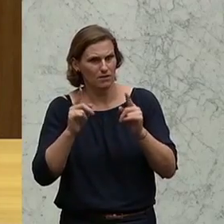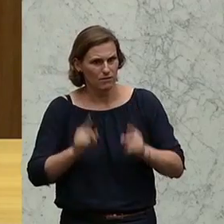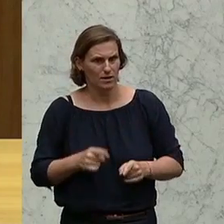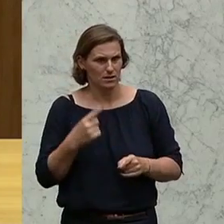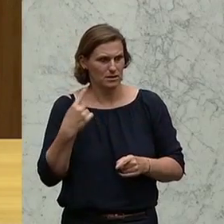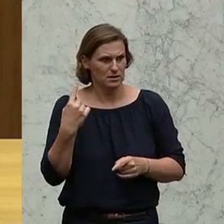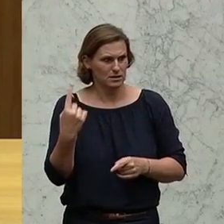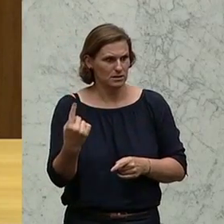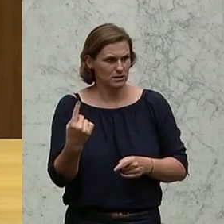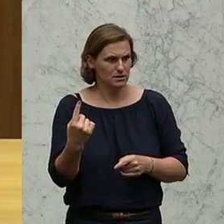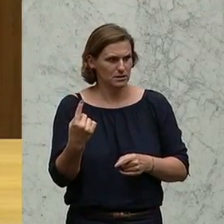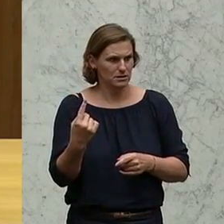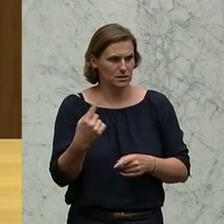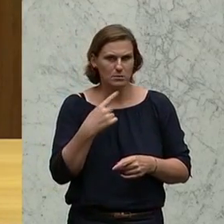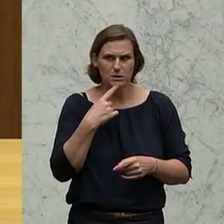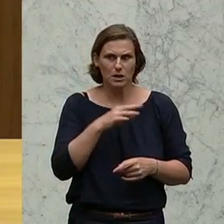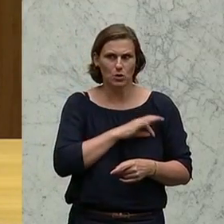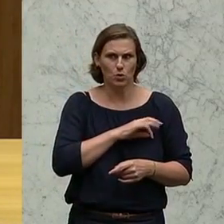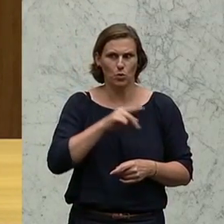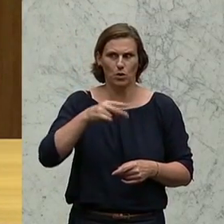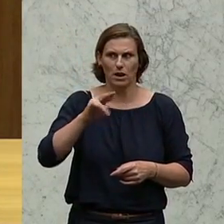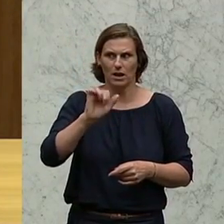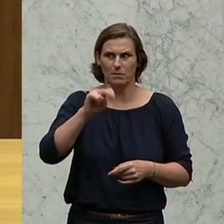Prinz vor mir, ich weiß nicht, wo Sie jetzt sind,